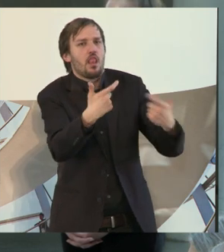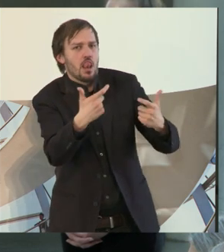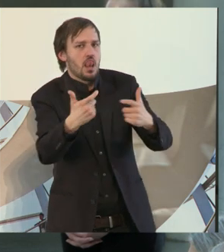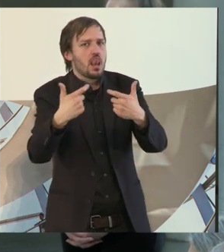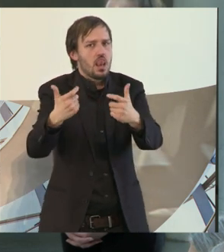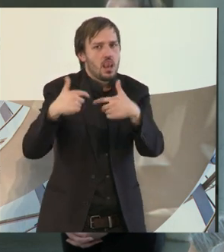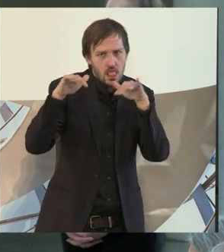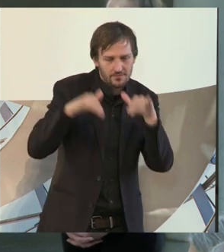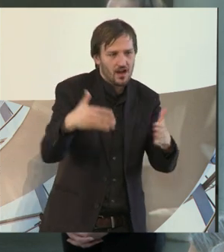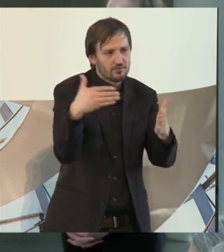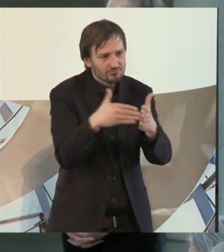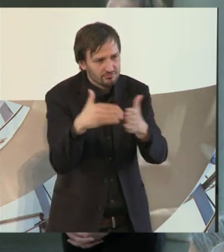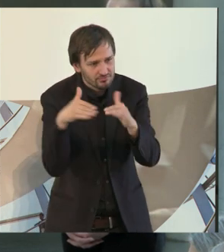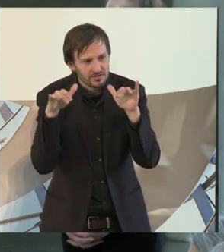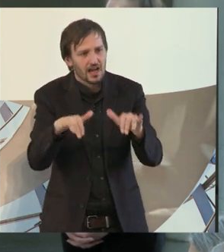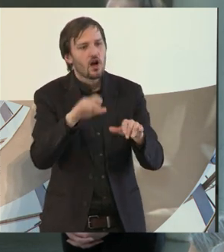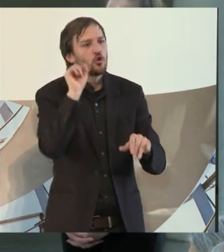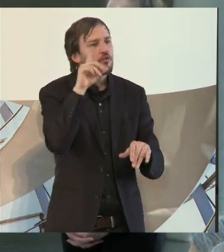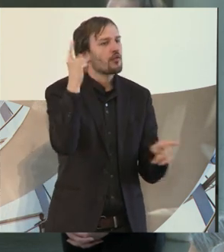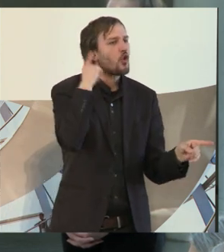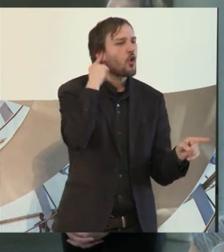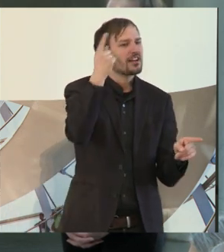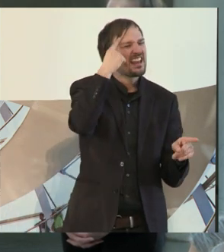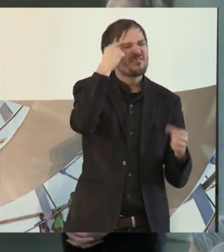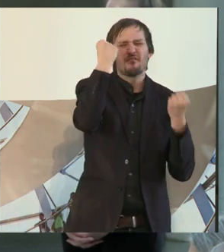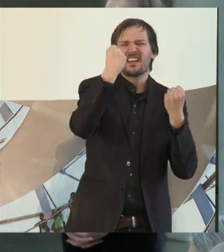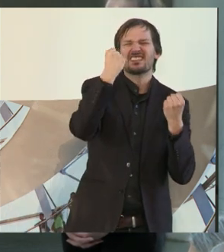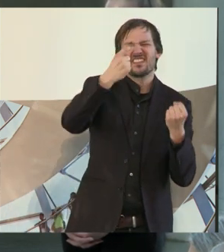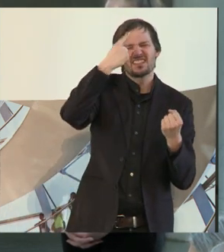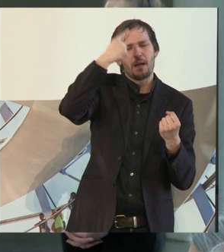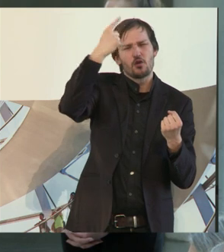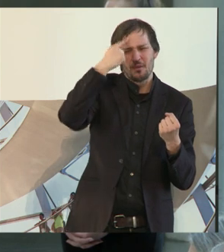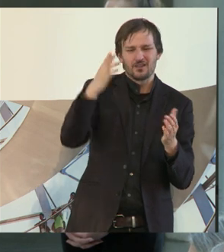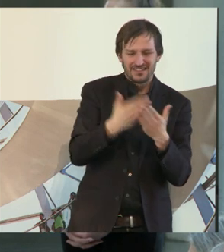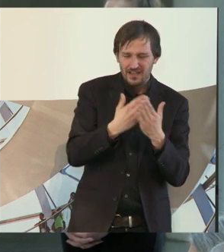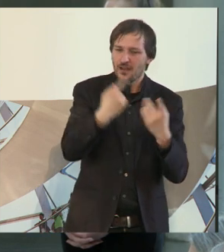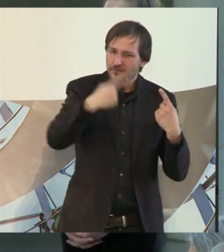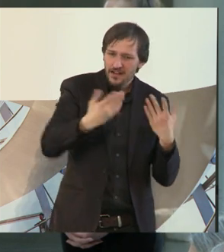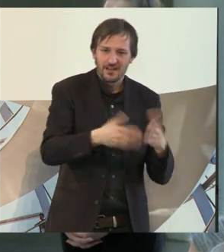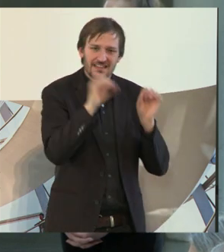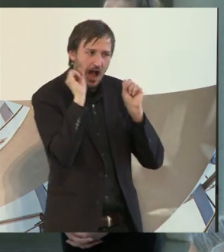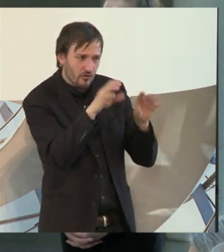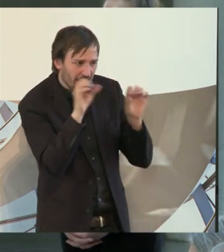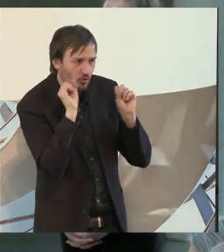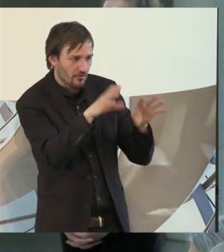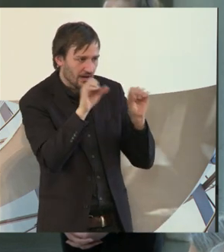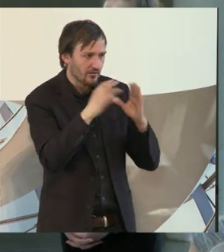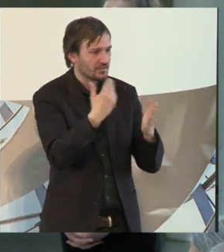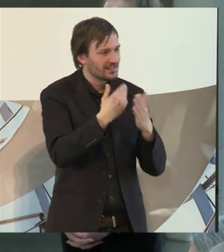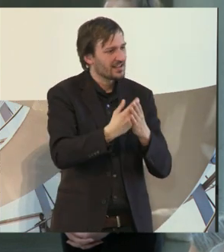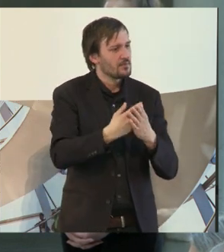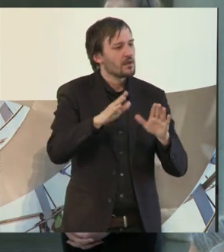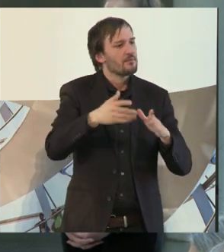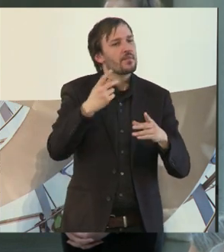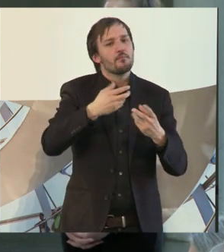vor allen Dingen eben dieses Bild in den Köpfen sehr festgefahren ist. Es fehlt einfach die Aufklärung und wir hatten uns dann beraten